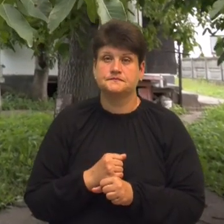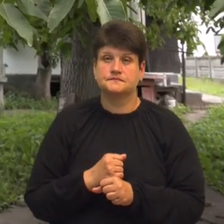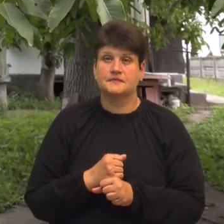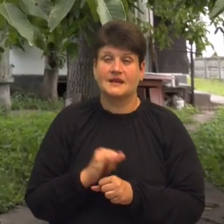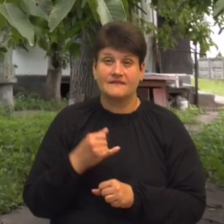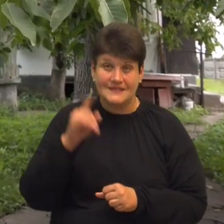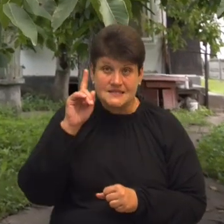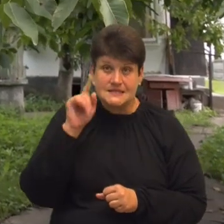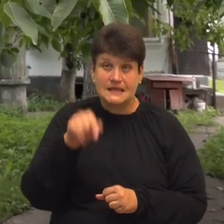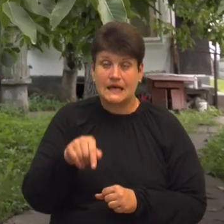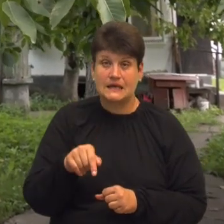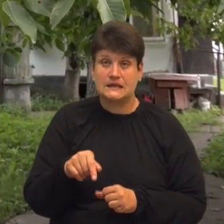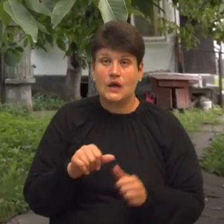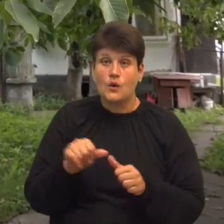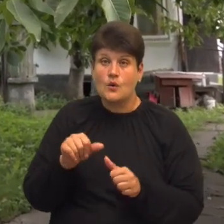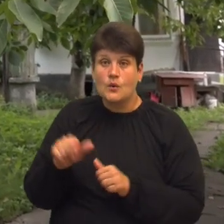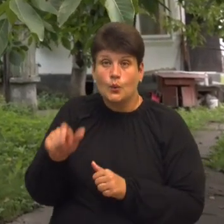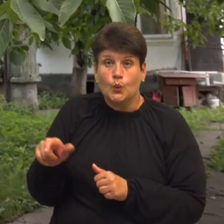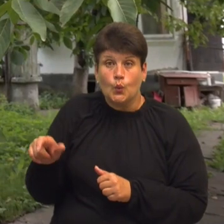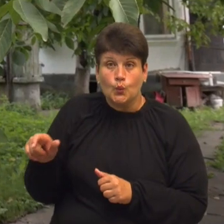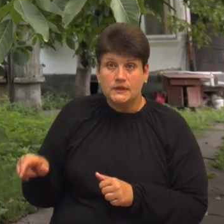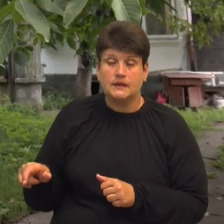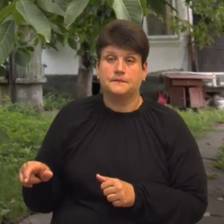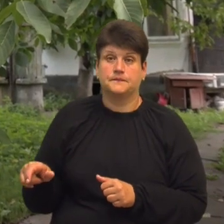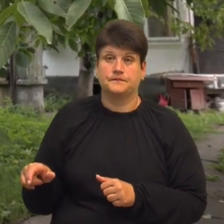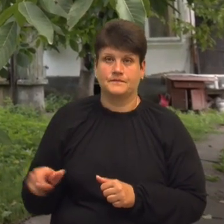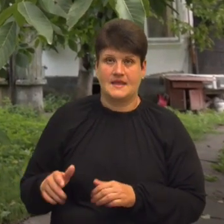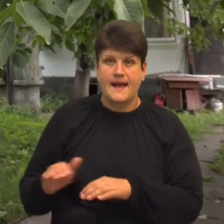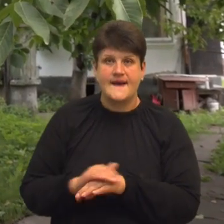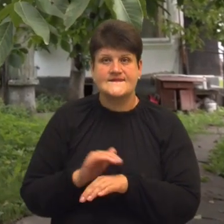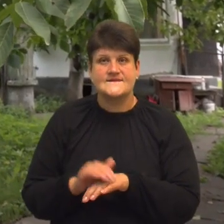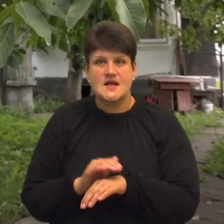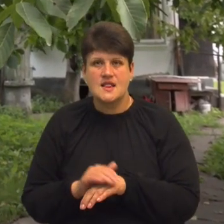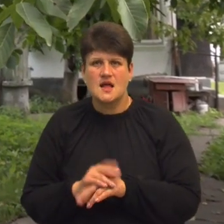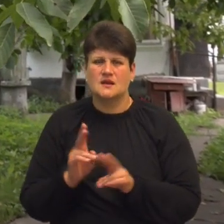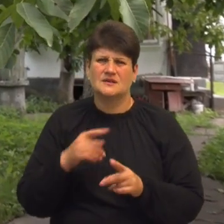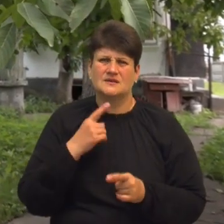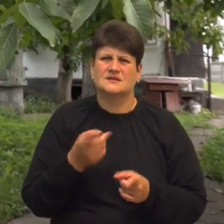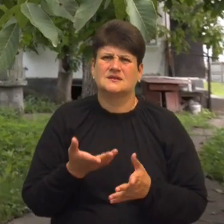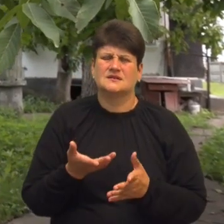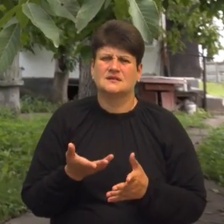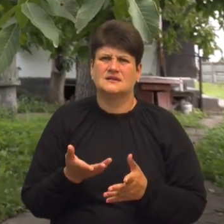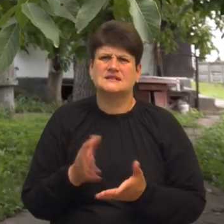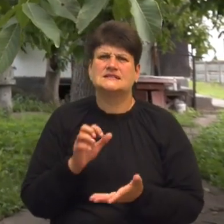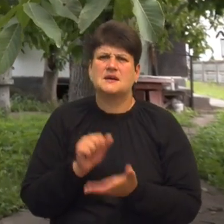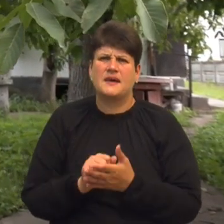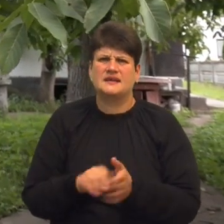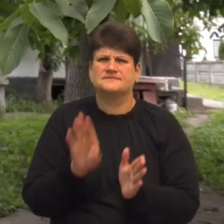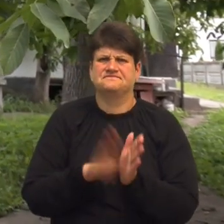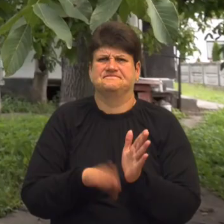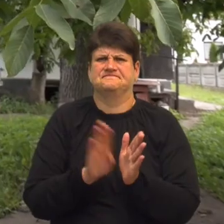знаєте, деякі люди хвалили, а деякі казали, то, деякі маєші дурницями.